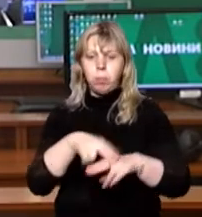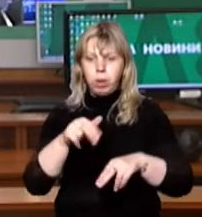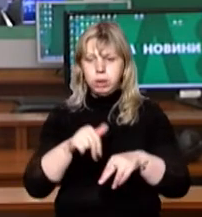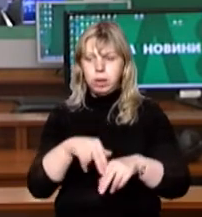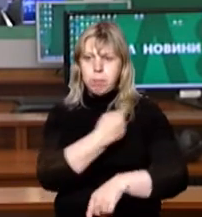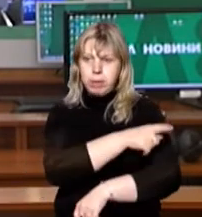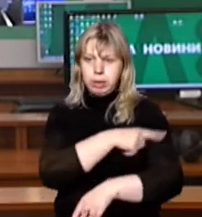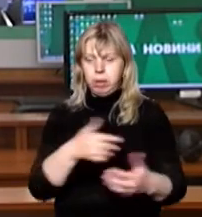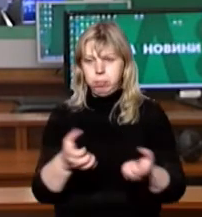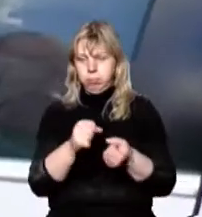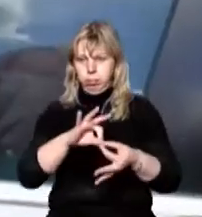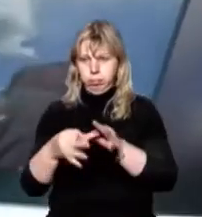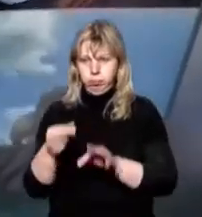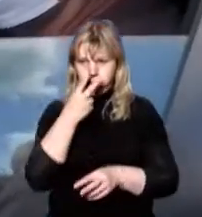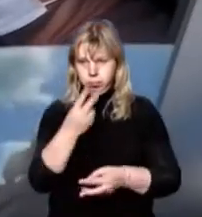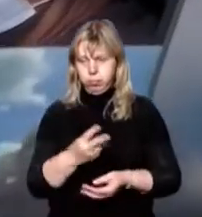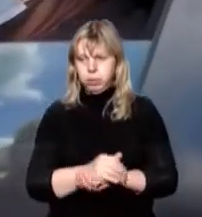рятувальник. Докладніше далі.